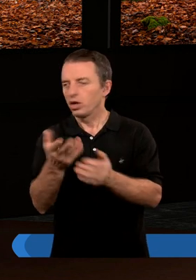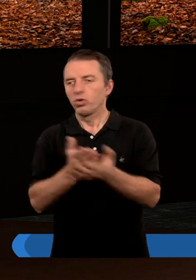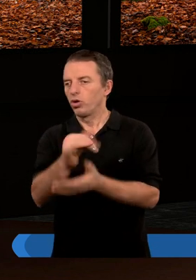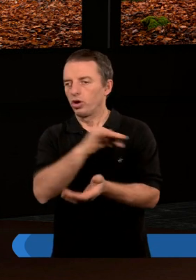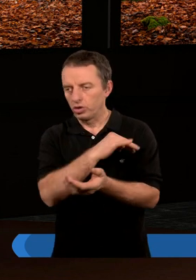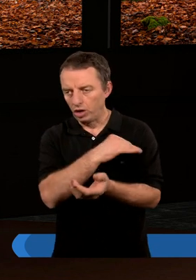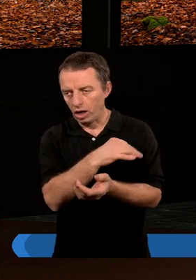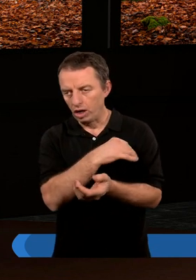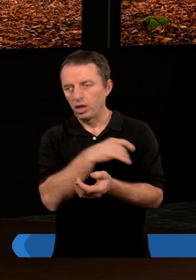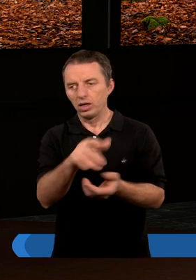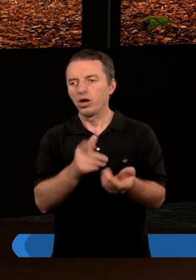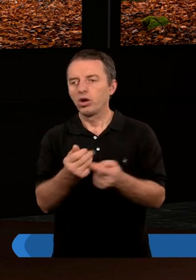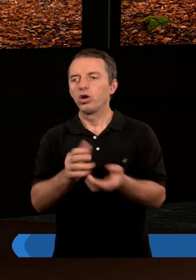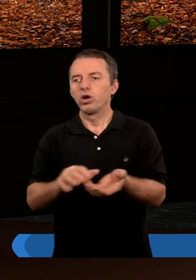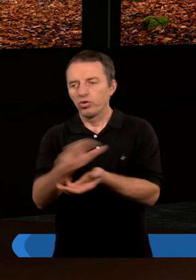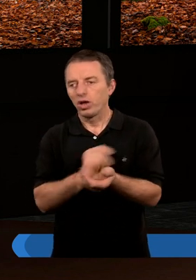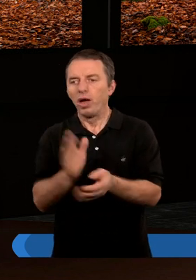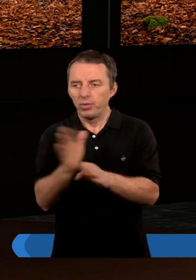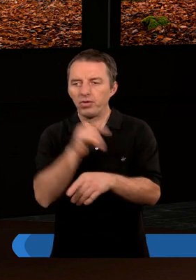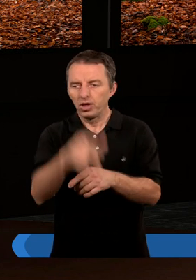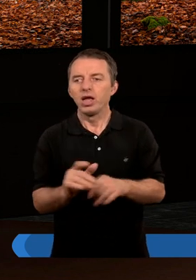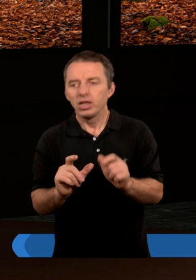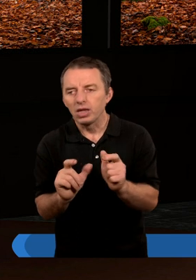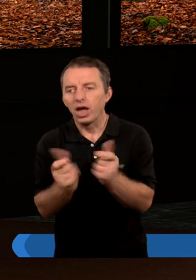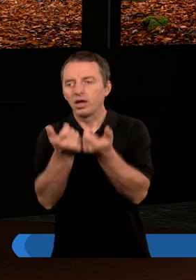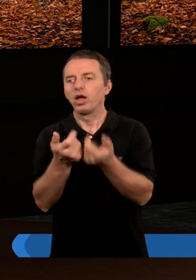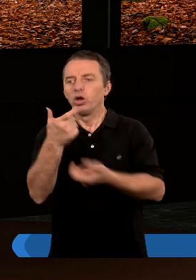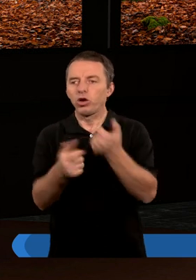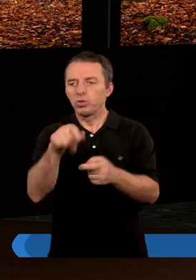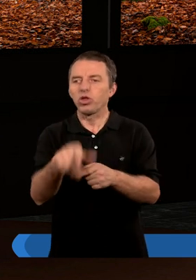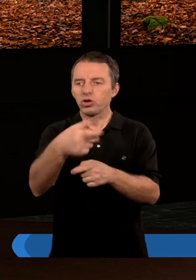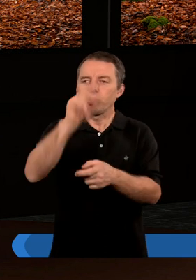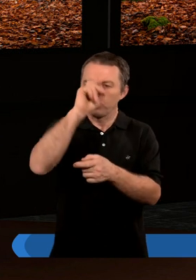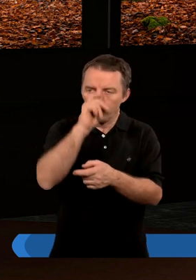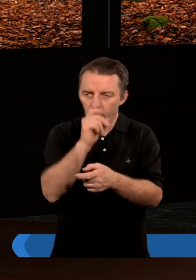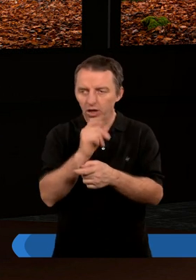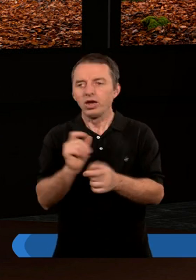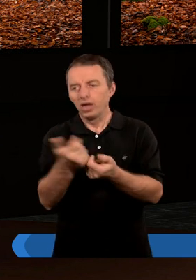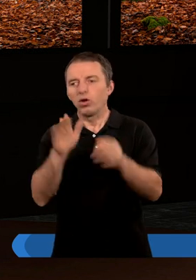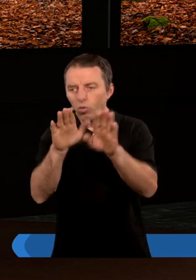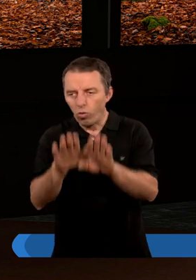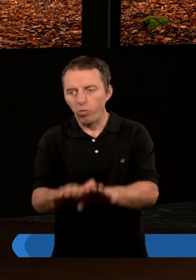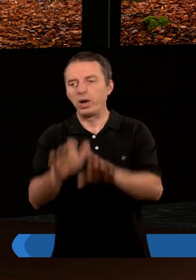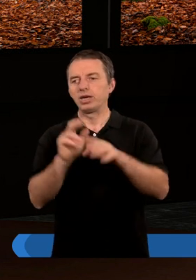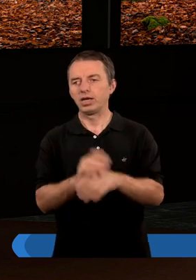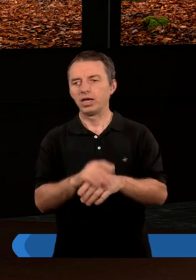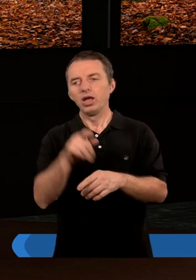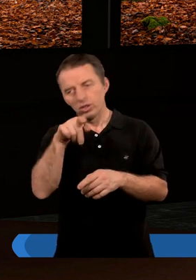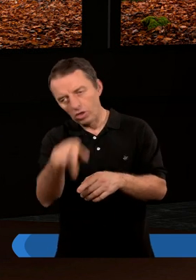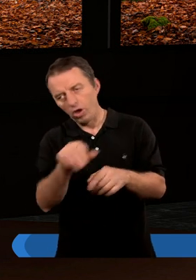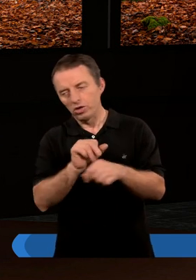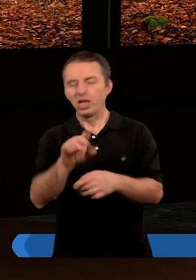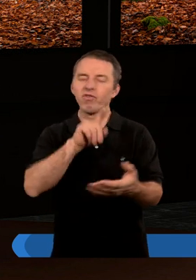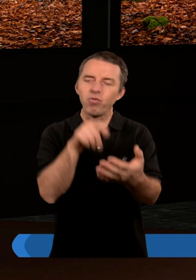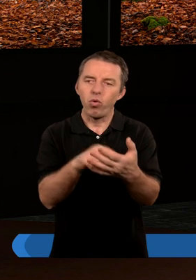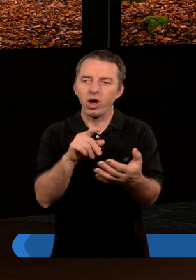nie służę grzechowi, nie służę Panu tego świata, a mimo wszystko zdarzy mi się czasem zrobić coś złego, czasem upaść. I